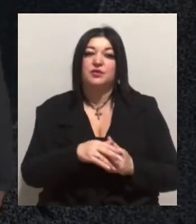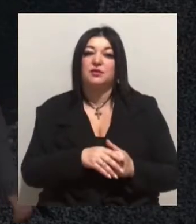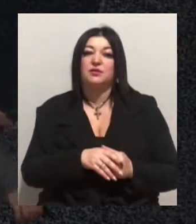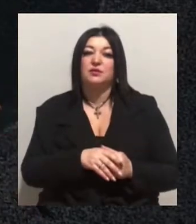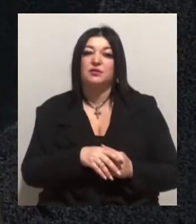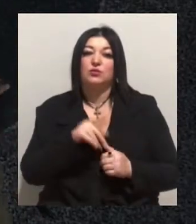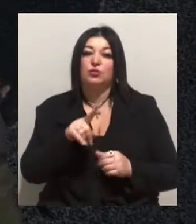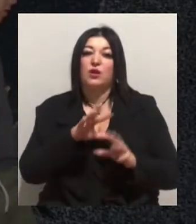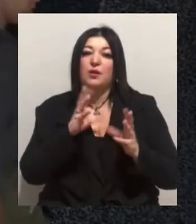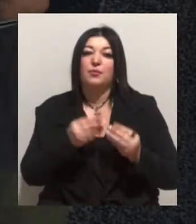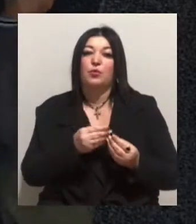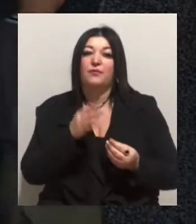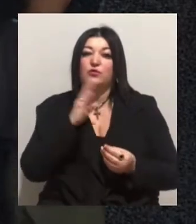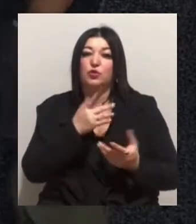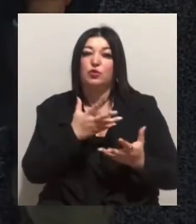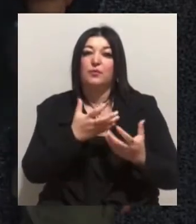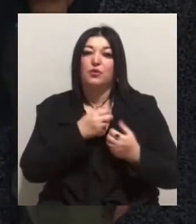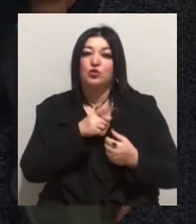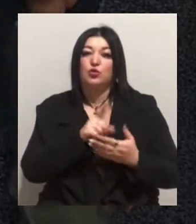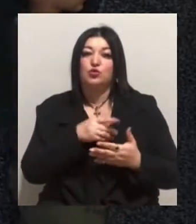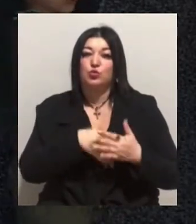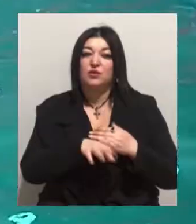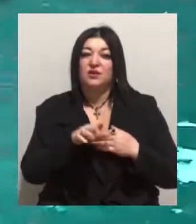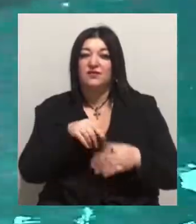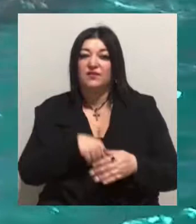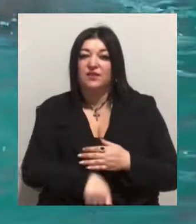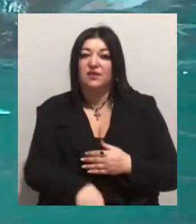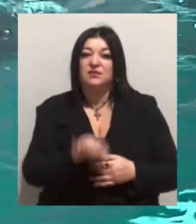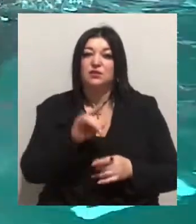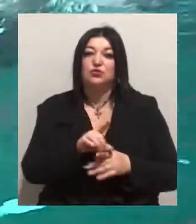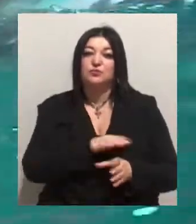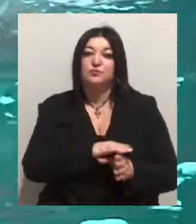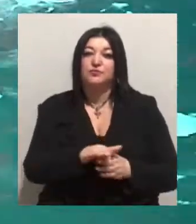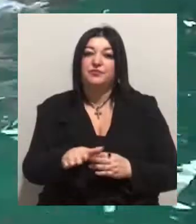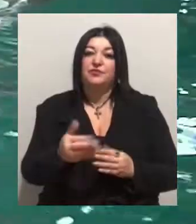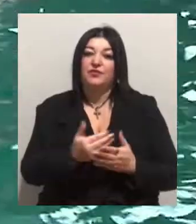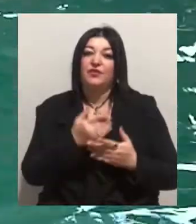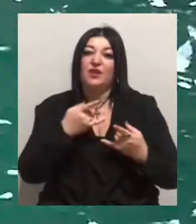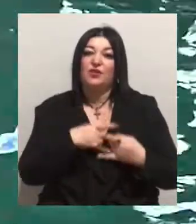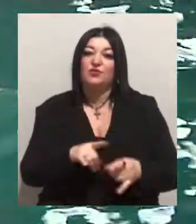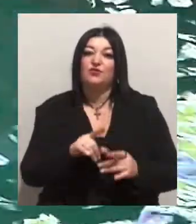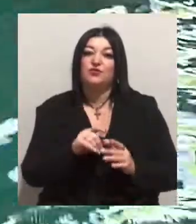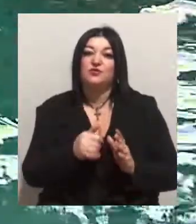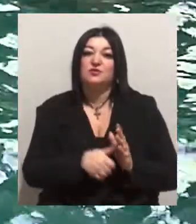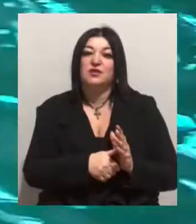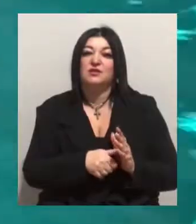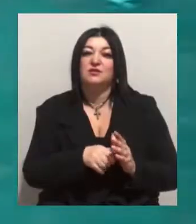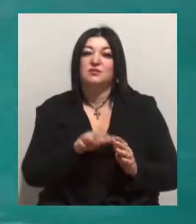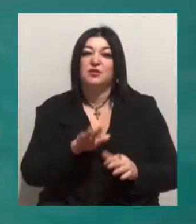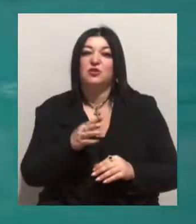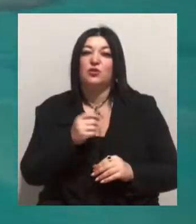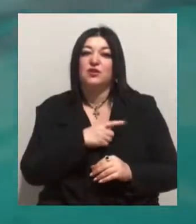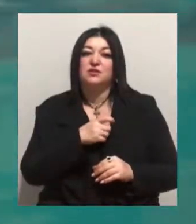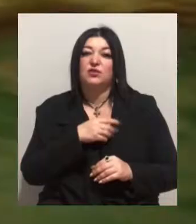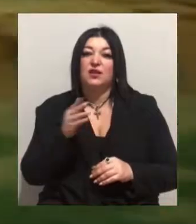'єм воздуха, який він отримав, він повинен йти вниз, і лідки повинні розправитися. Новонароджений став 16-тим мешканцем одеського дельфінарію.